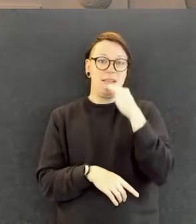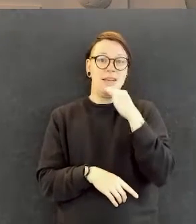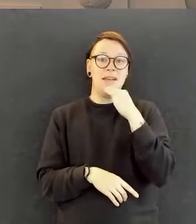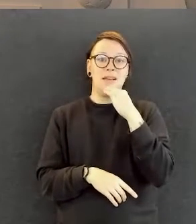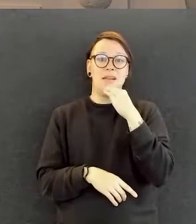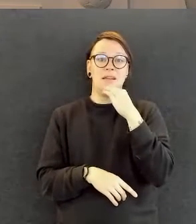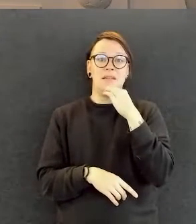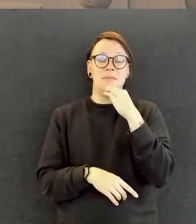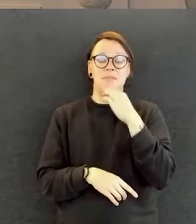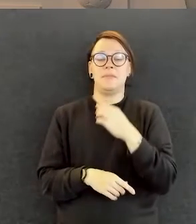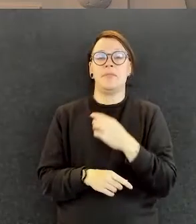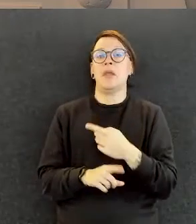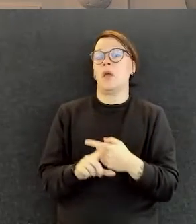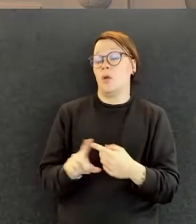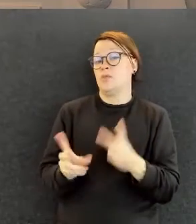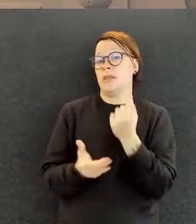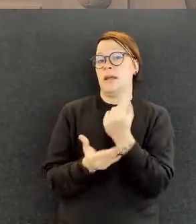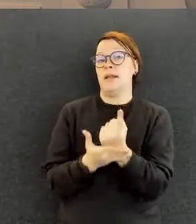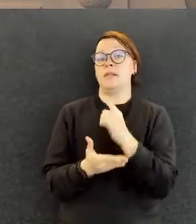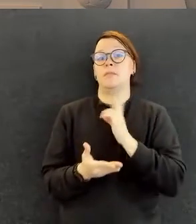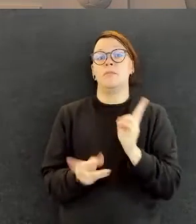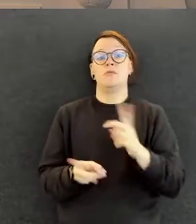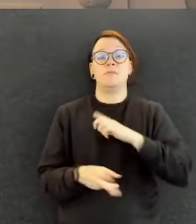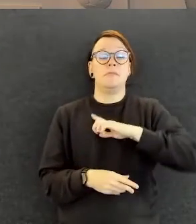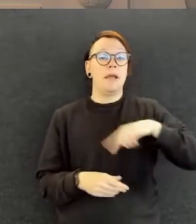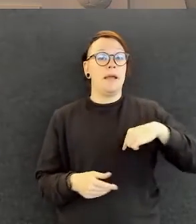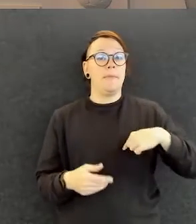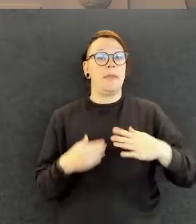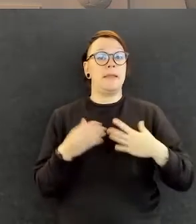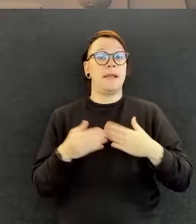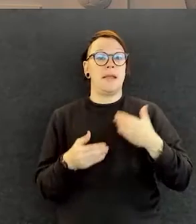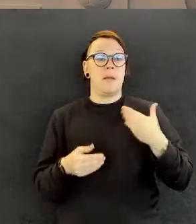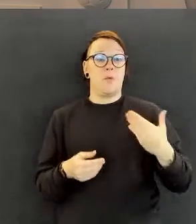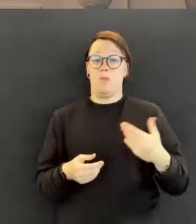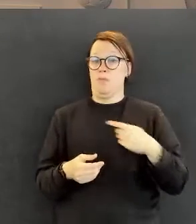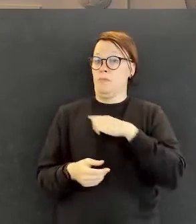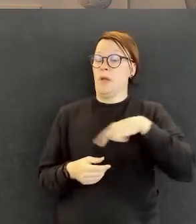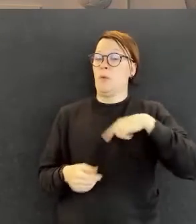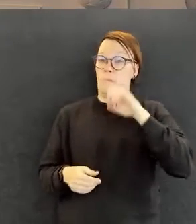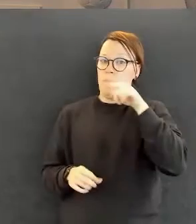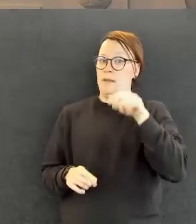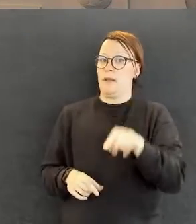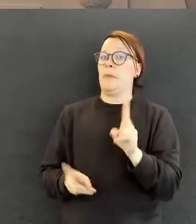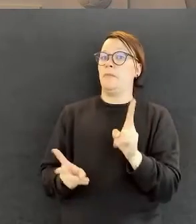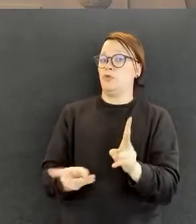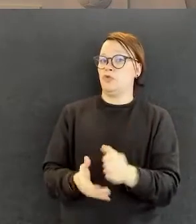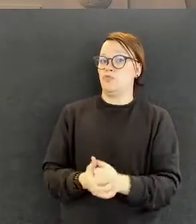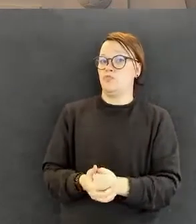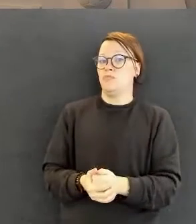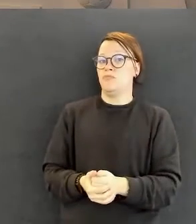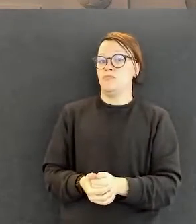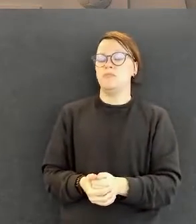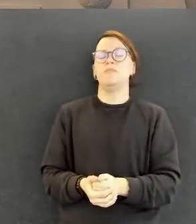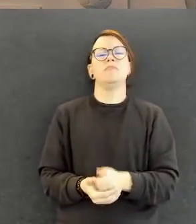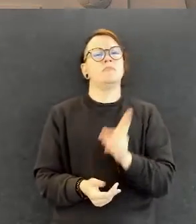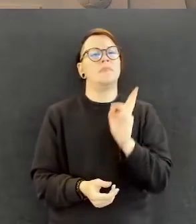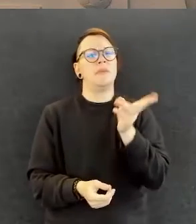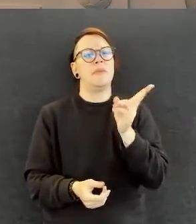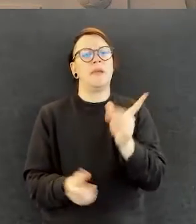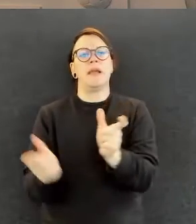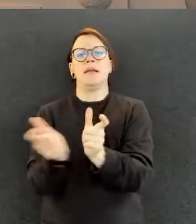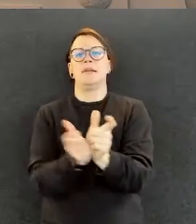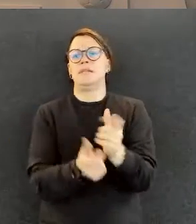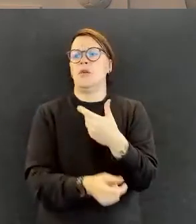tekijöinä, että minkälaisia. Kyllä. Ja varmaan siellä seurakentällä ehkä ollaan joissain asioissa sinällään pidemmällä. Että siellä tosiaan